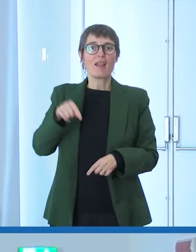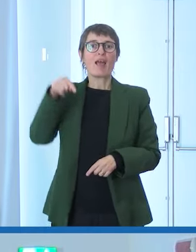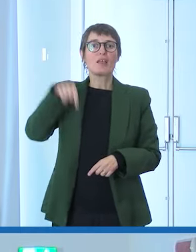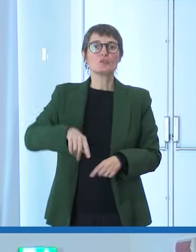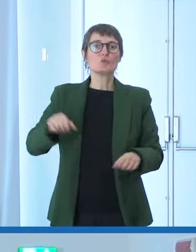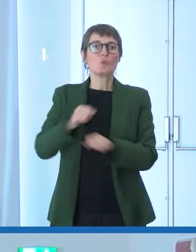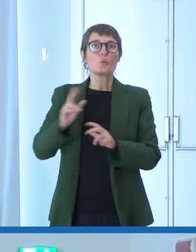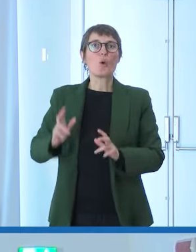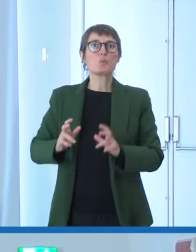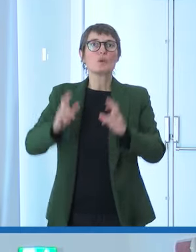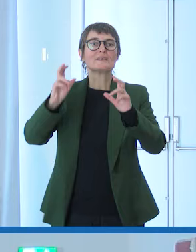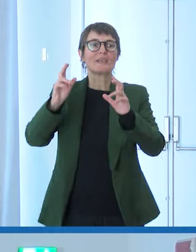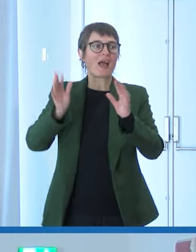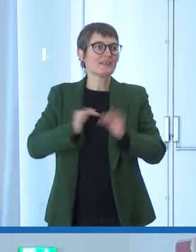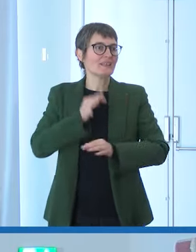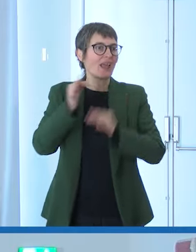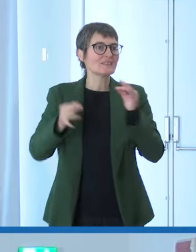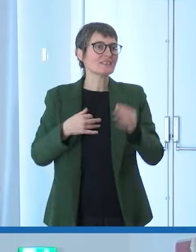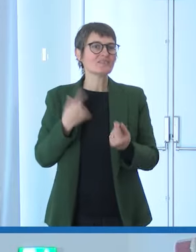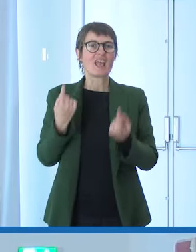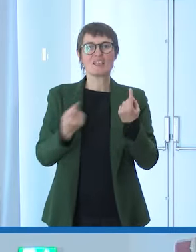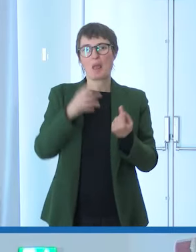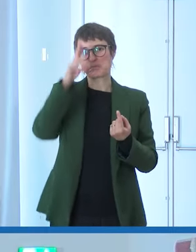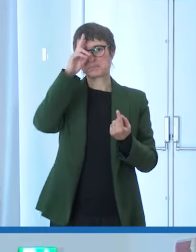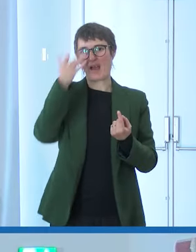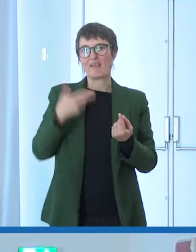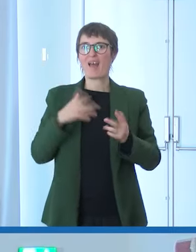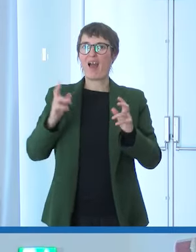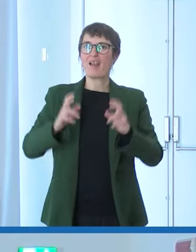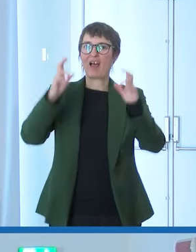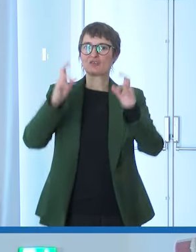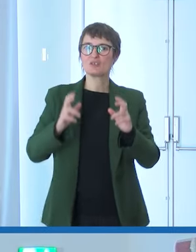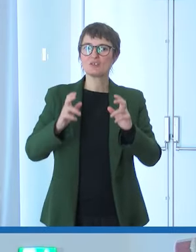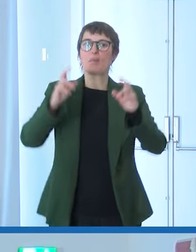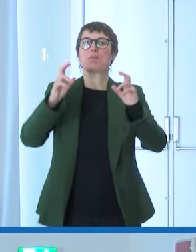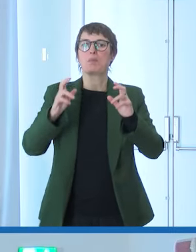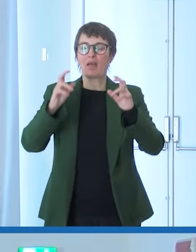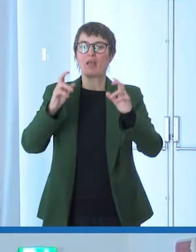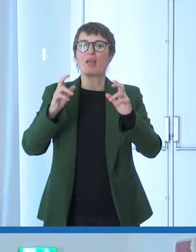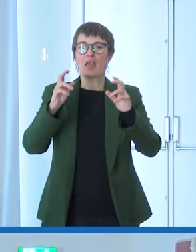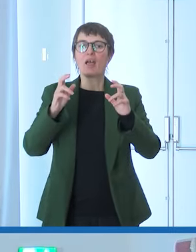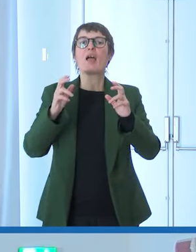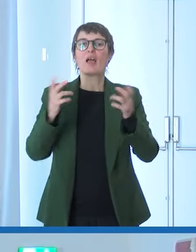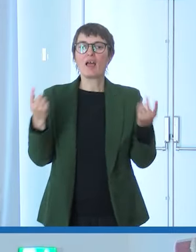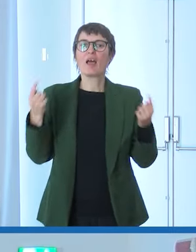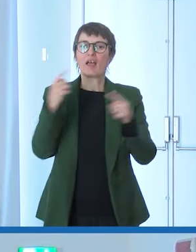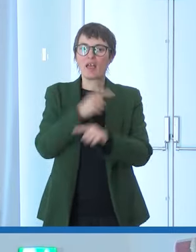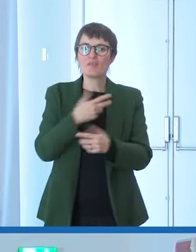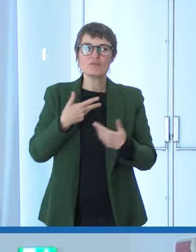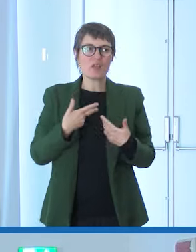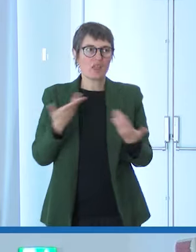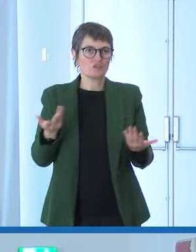volte noi nella realtà di tutti i giorni qua ci stanno molti giornalisti si hanno notizie di persone che sono